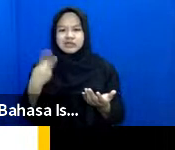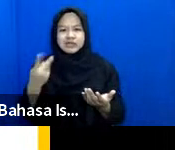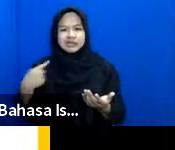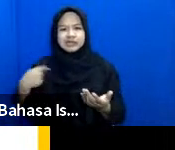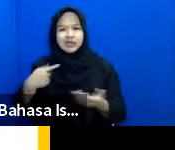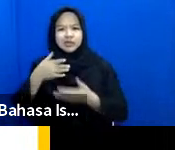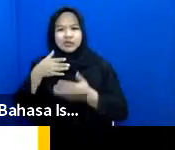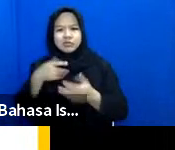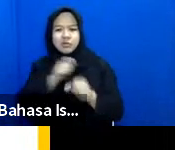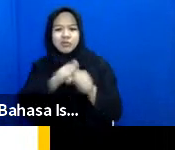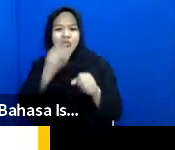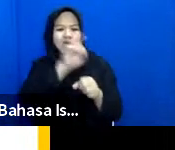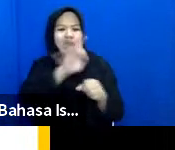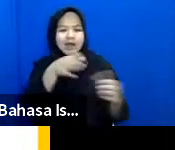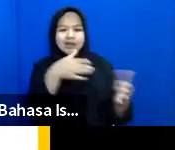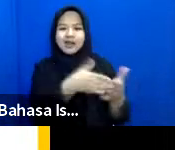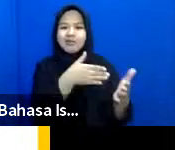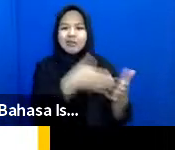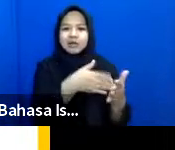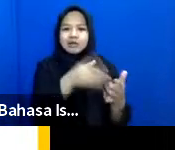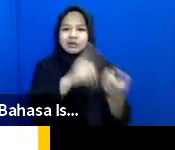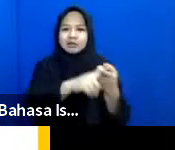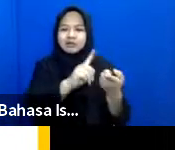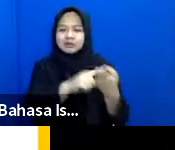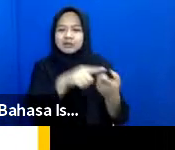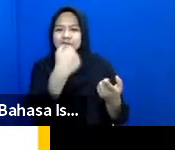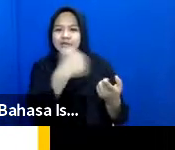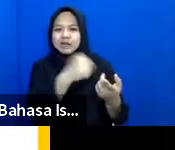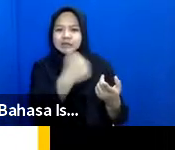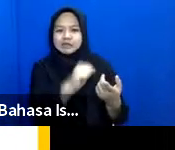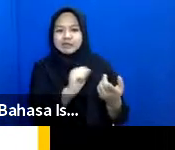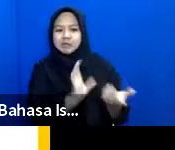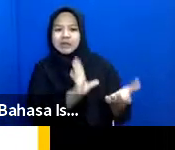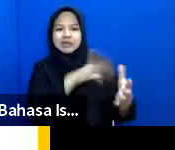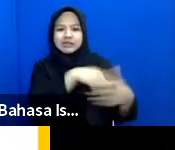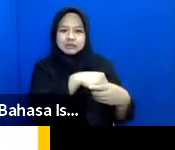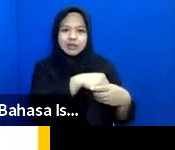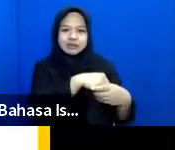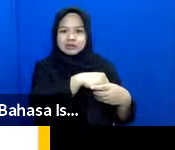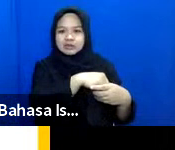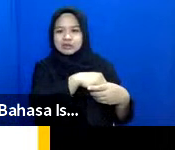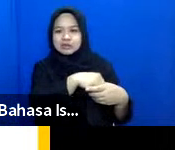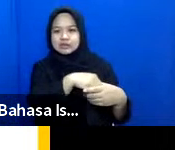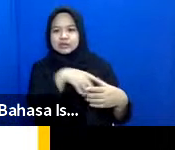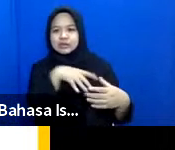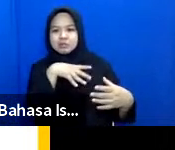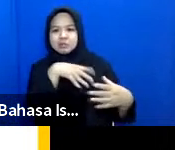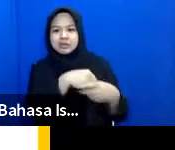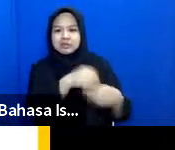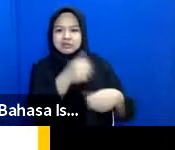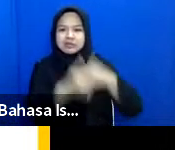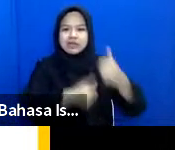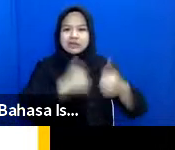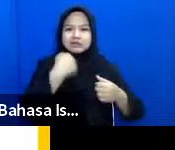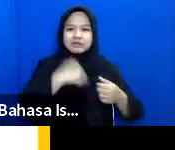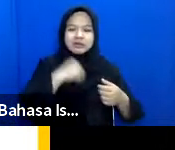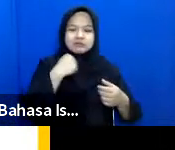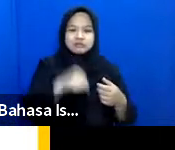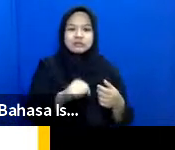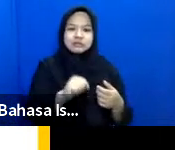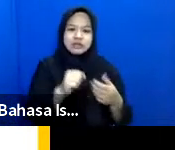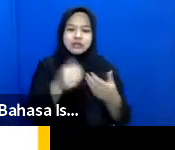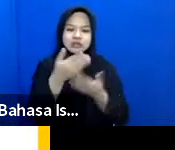itu sendiri sehingga teman-teman tidak bisa berpartisipasi secara aktif di